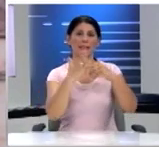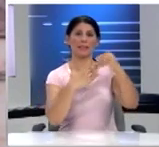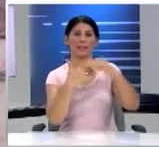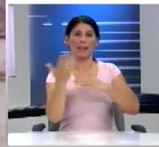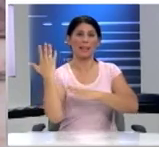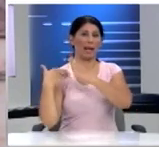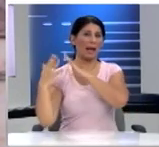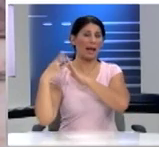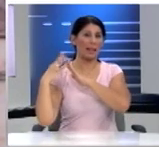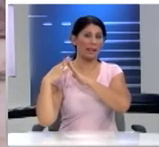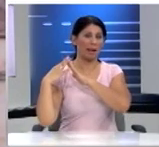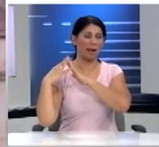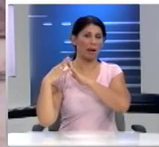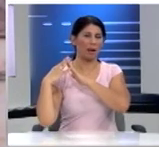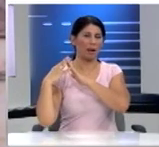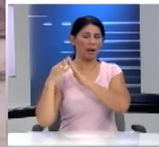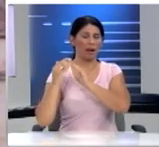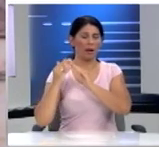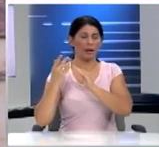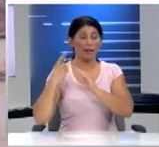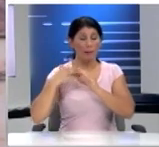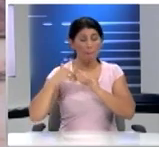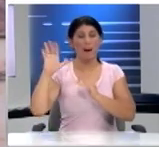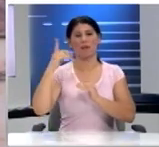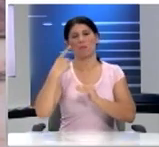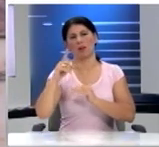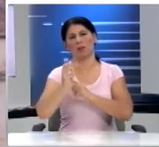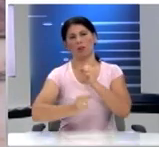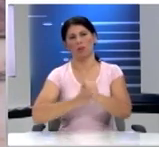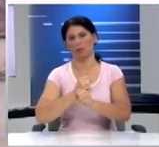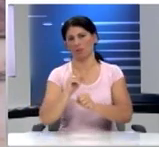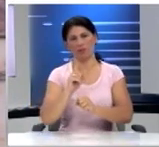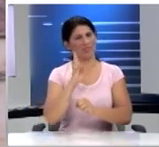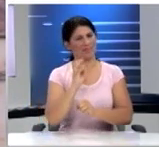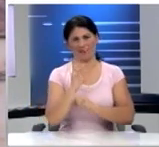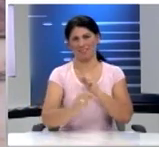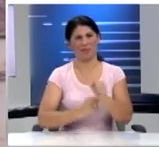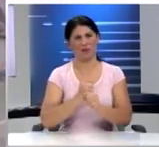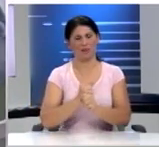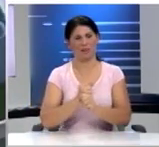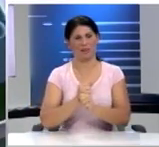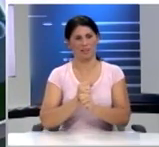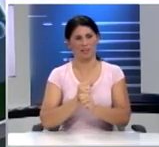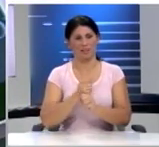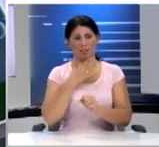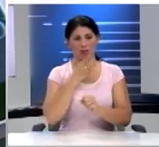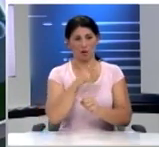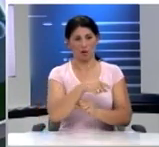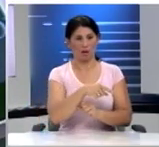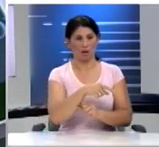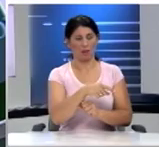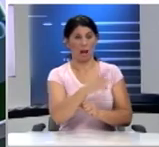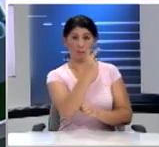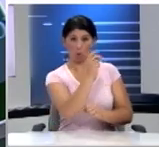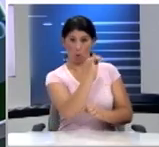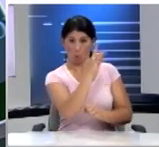Ξεπερνούν τον αιώνα Και όχι τα 40 μόλις χρόνια Διότι από τον